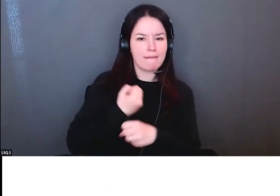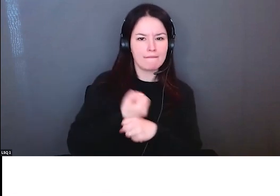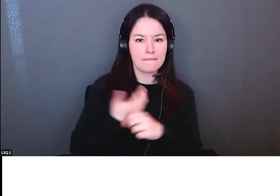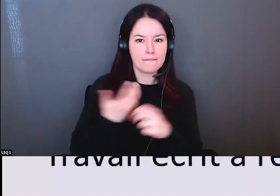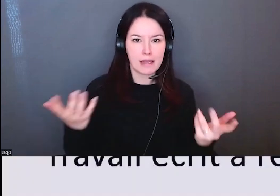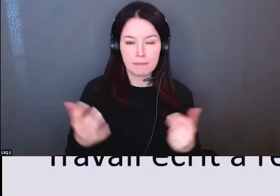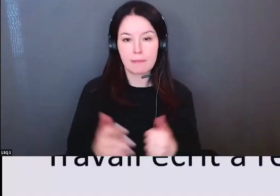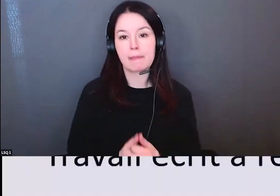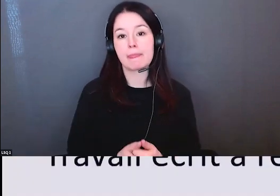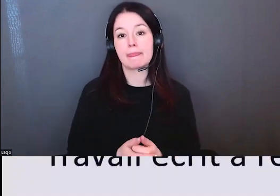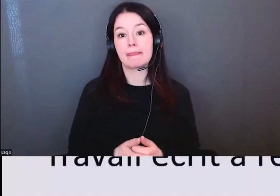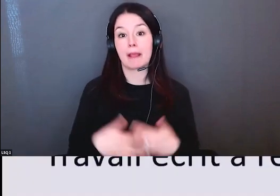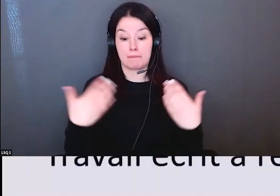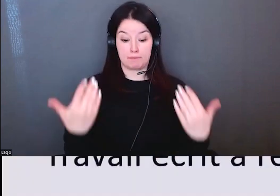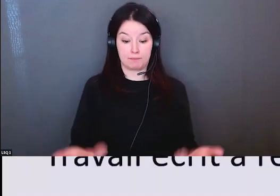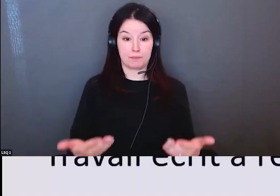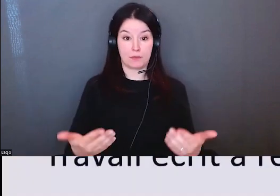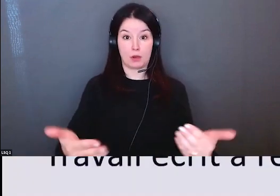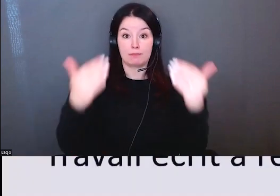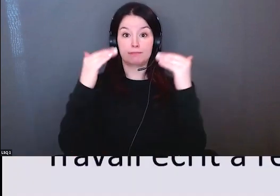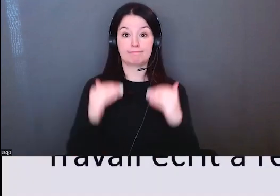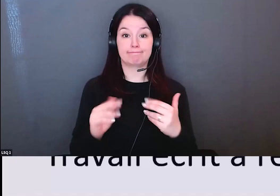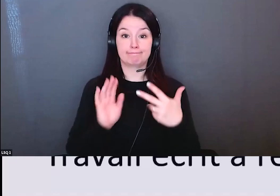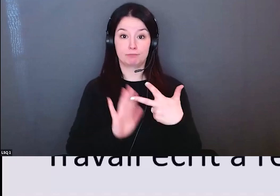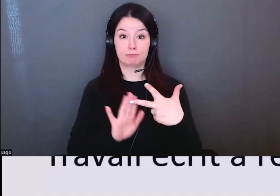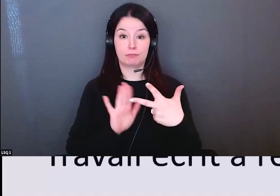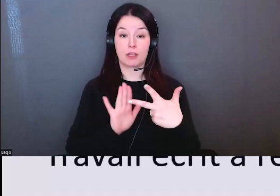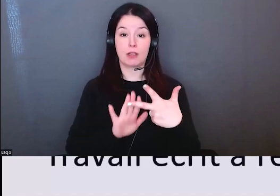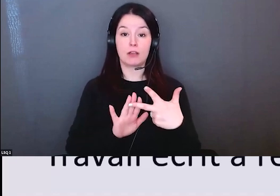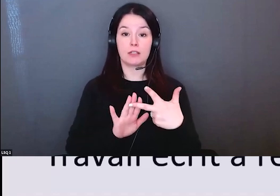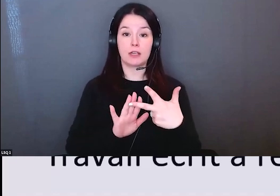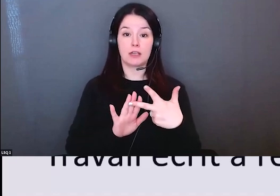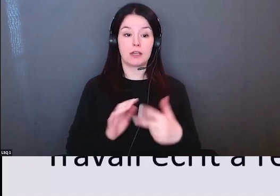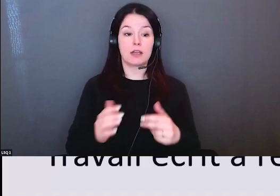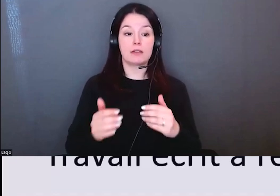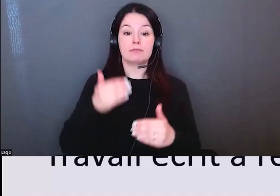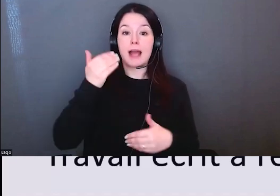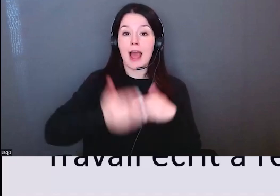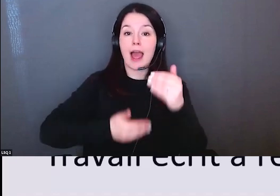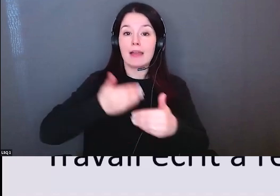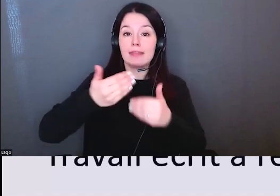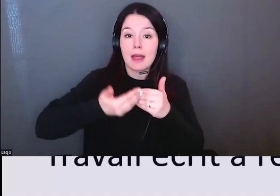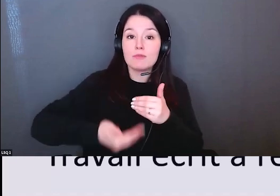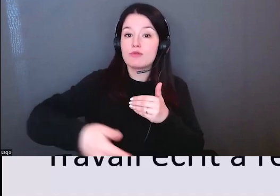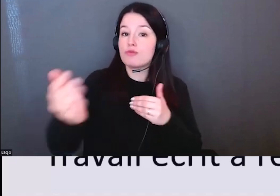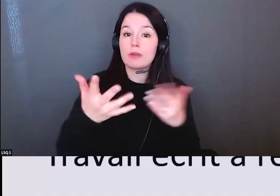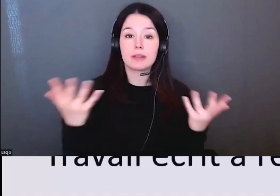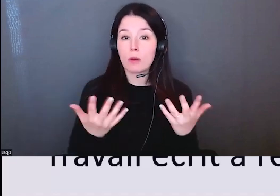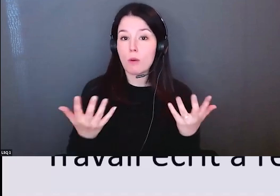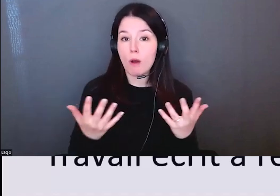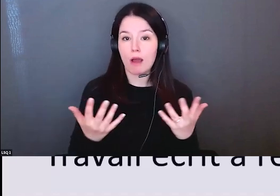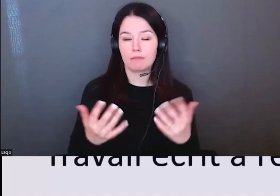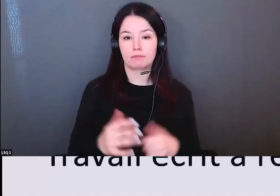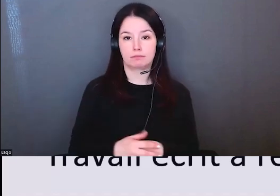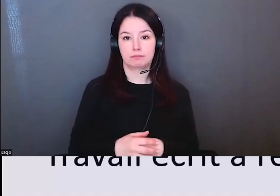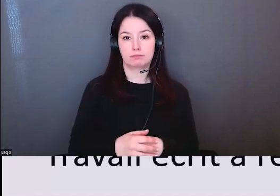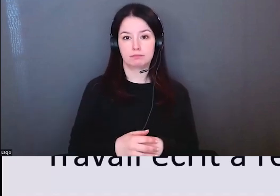c'est là où vraiment qui est vraiment important par rapport à cet exemple des taureaux